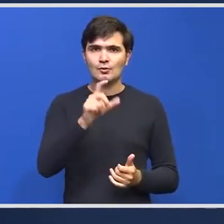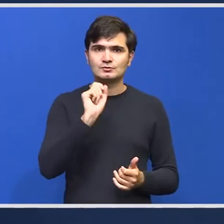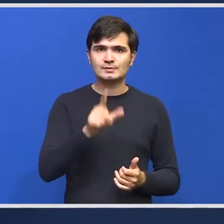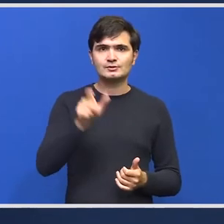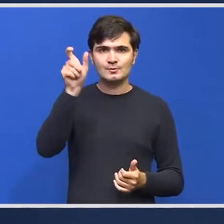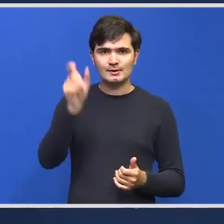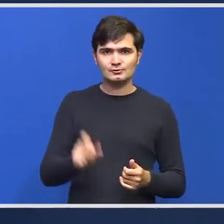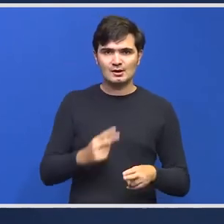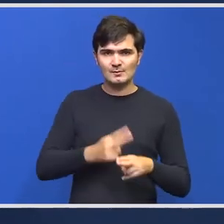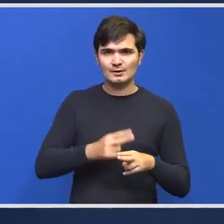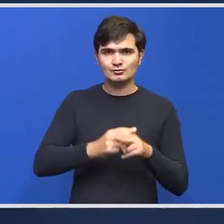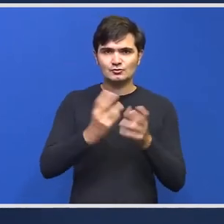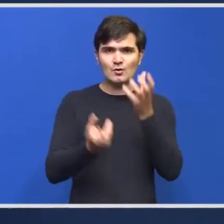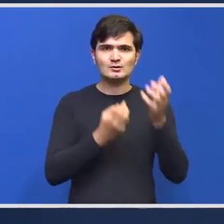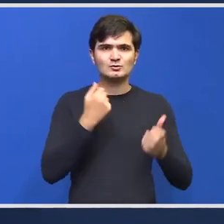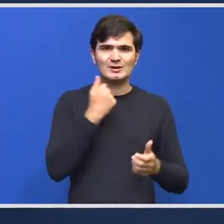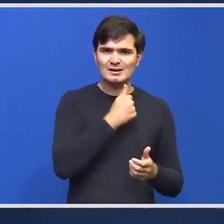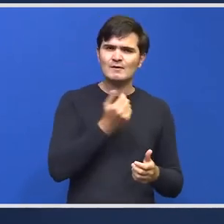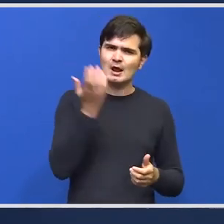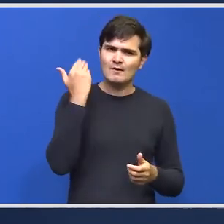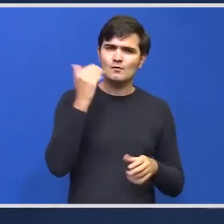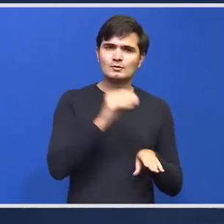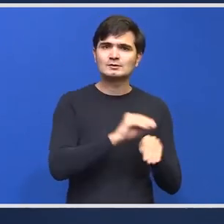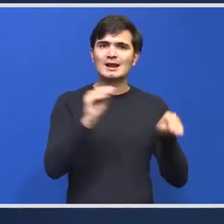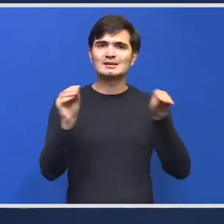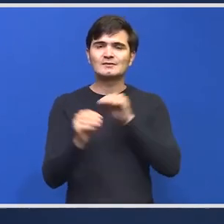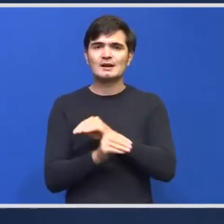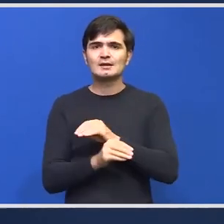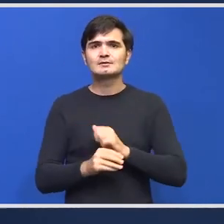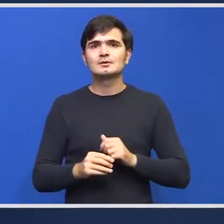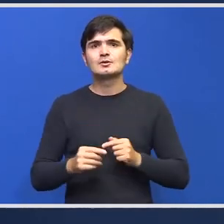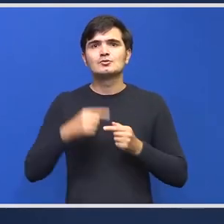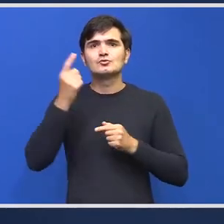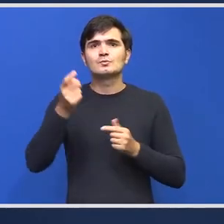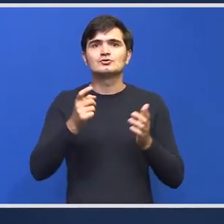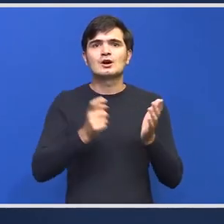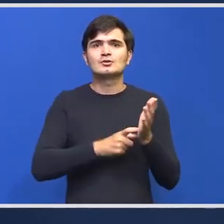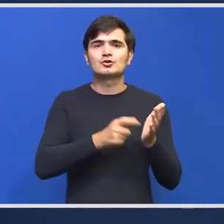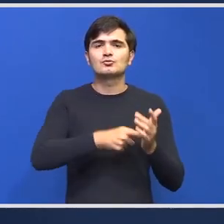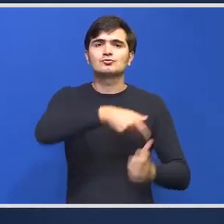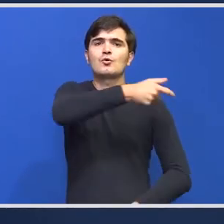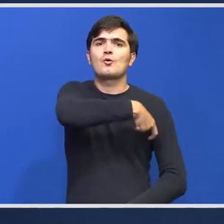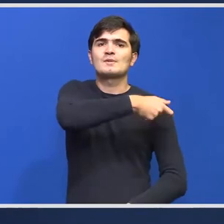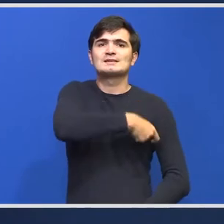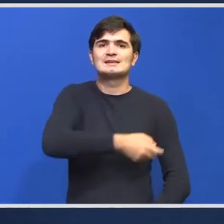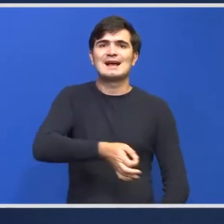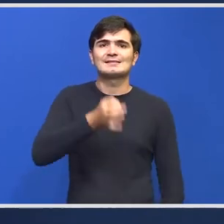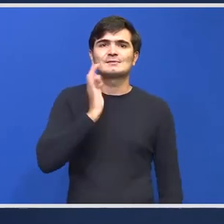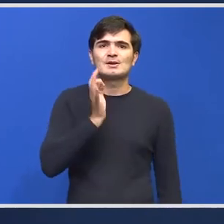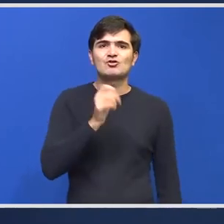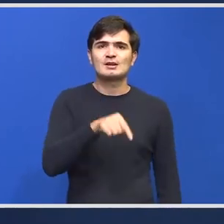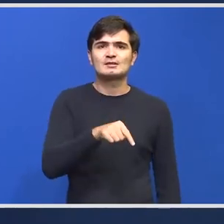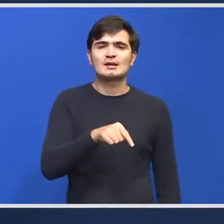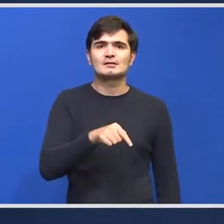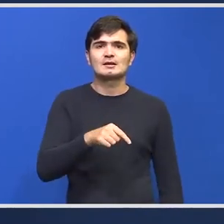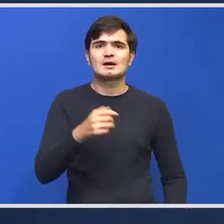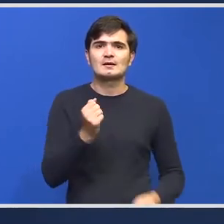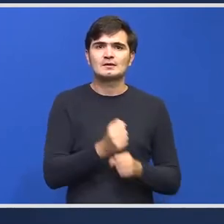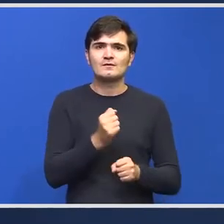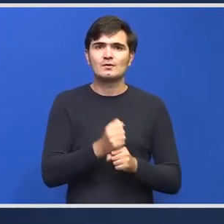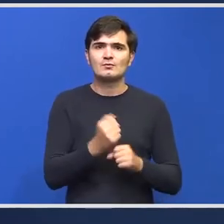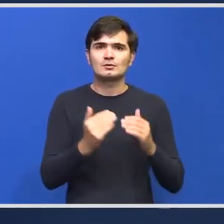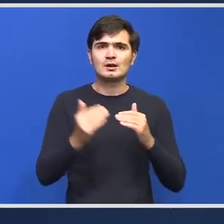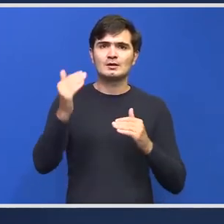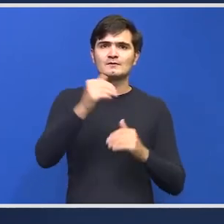pacienți cu arsuri severe au fost transferați la solicitatea comisiilor de specialitate constituite la